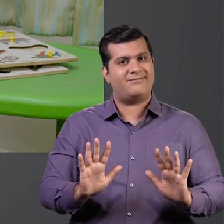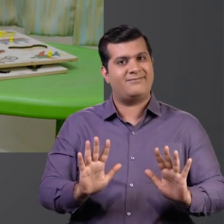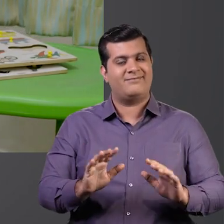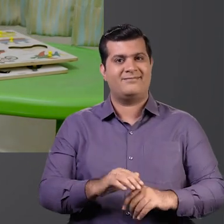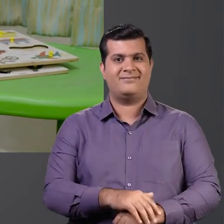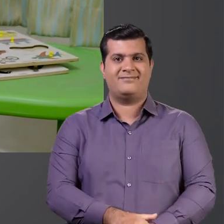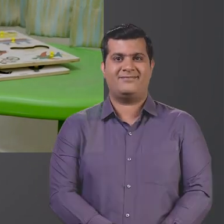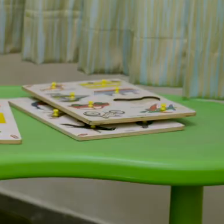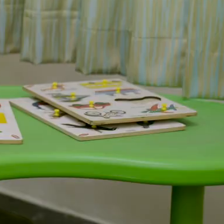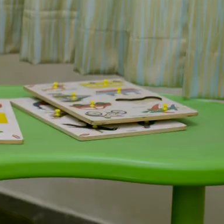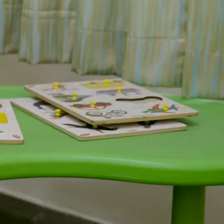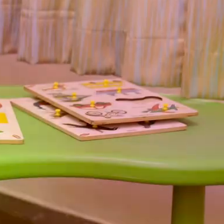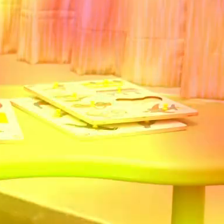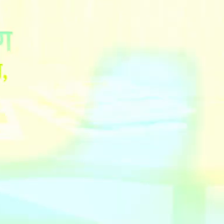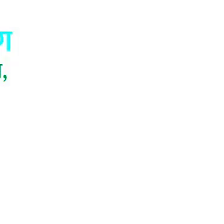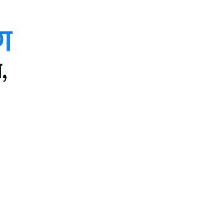पोशित किया जा रहा है